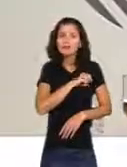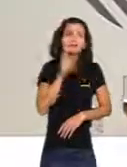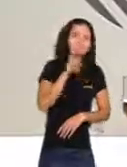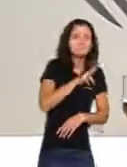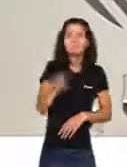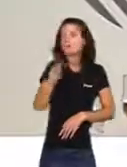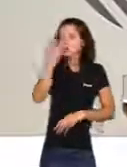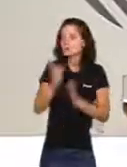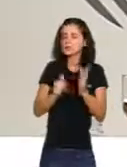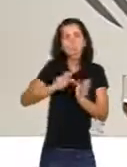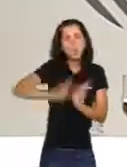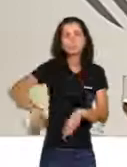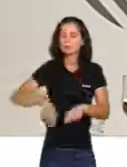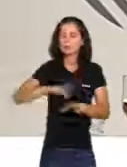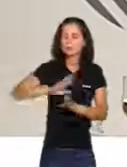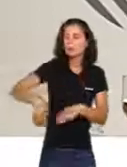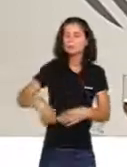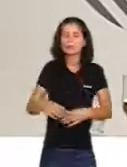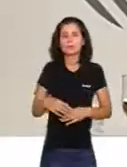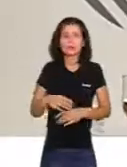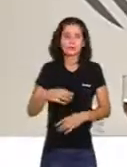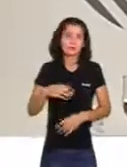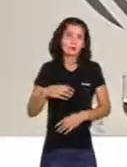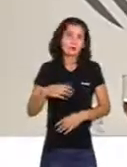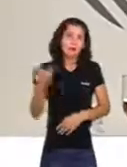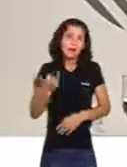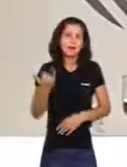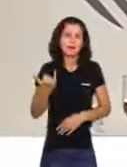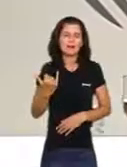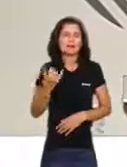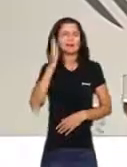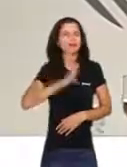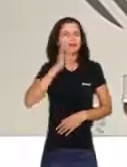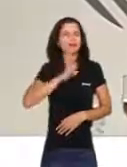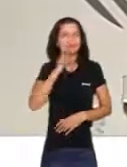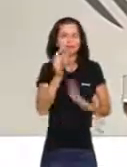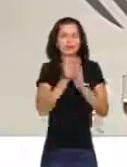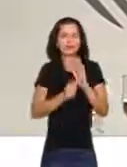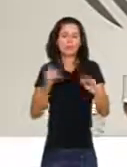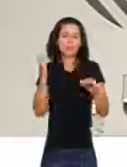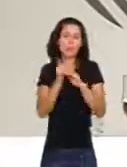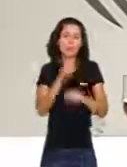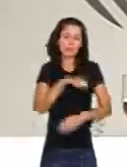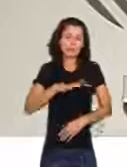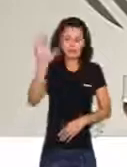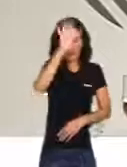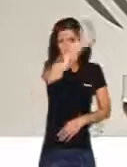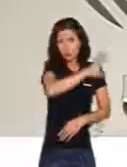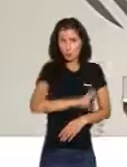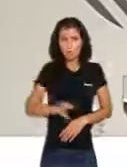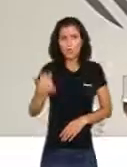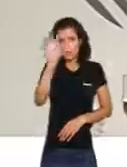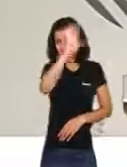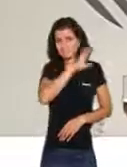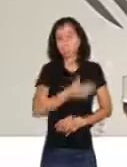ens tractaren igualtat de condicions a la resta d'espanyols. Però vaja, es veu que aquesta volta també venen allà